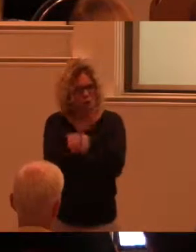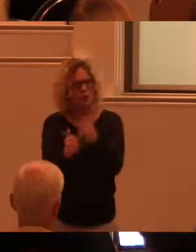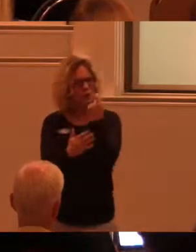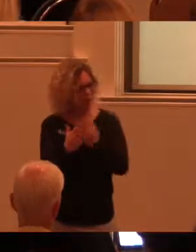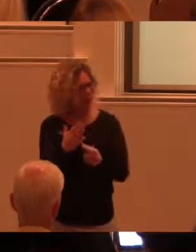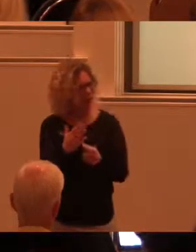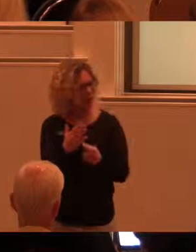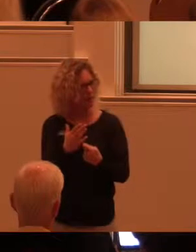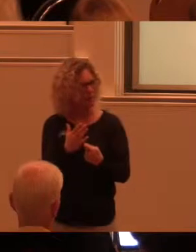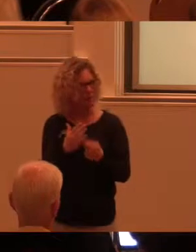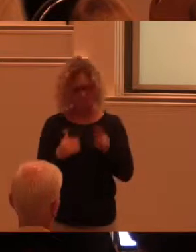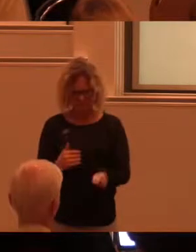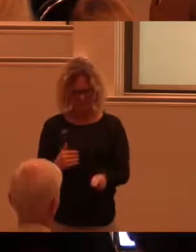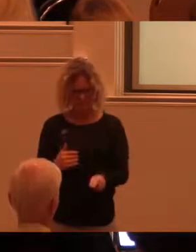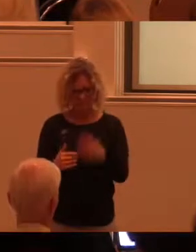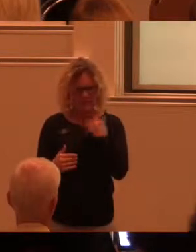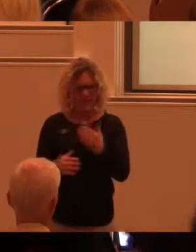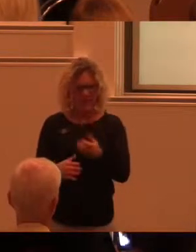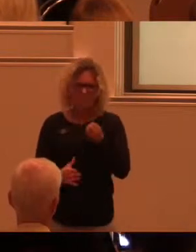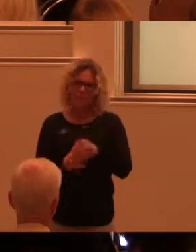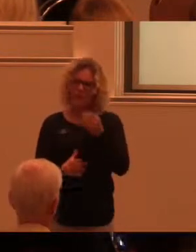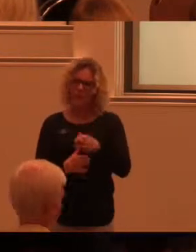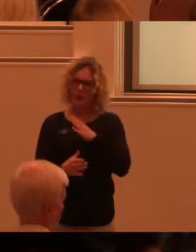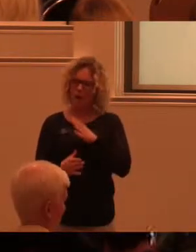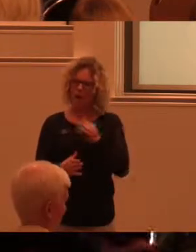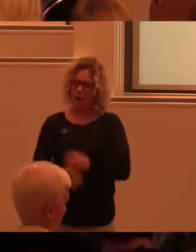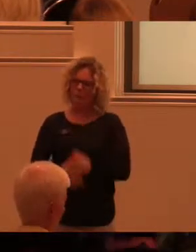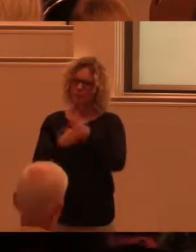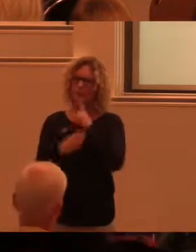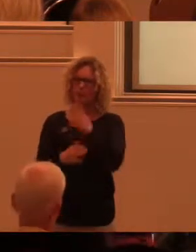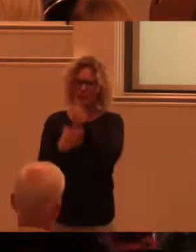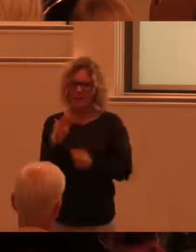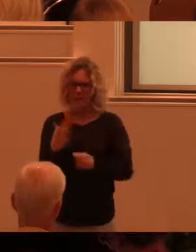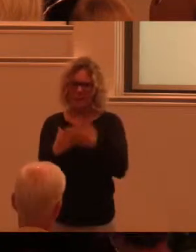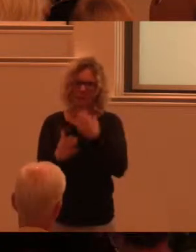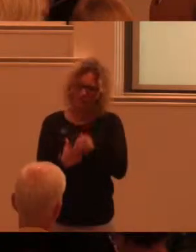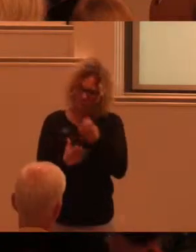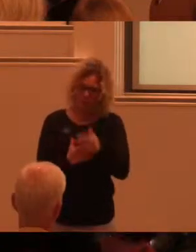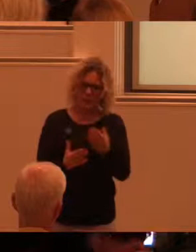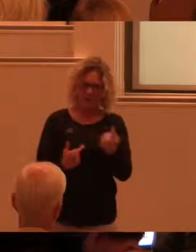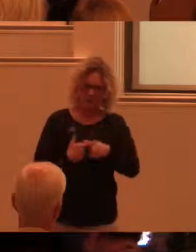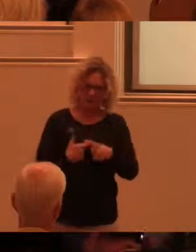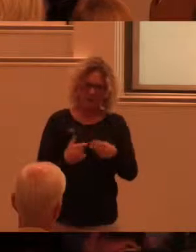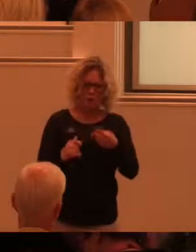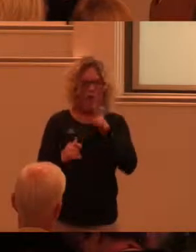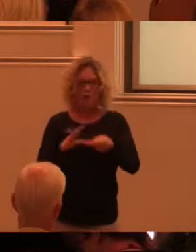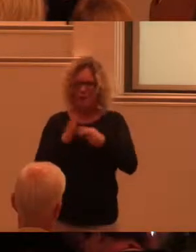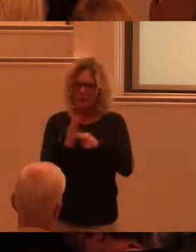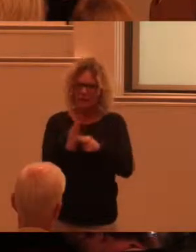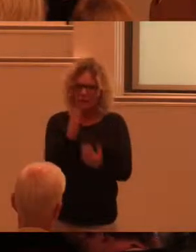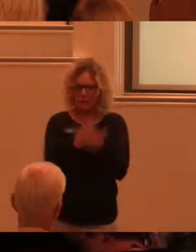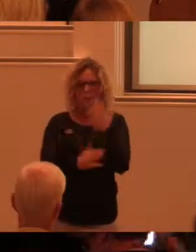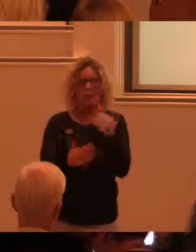design. Vad är det egentligen för värderingar vi bygger ny design på? Vad är det för värderingar vi bygger ny teknik på? Vad är det för